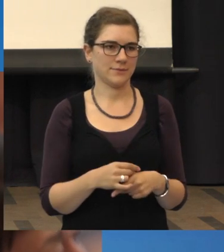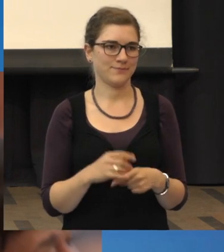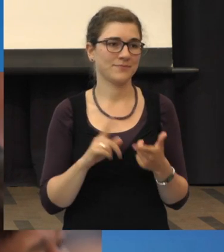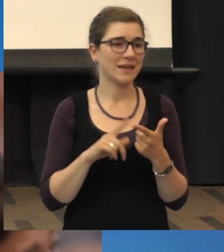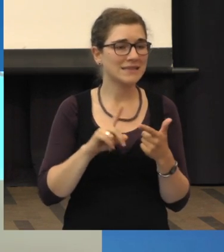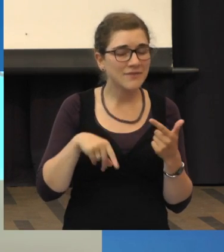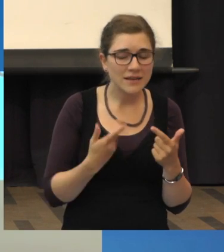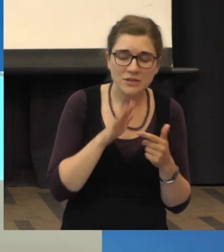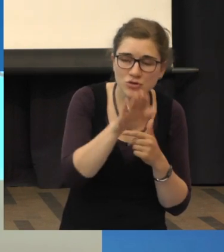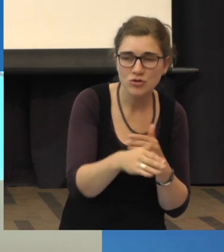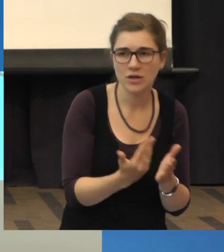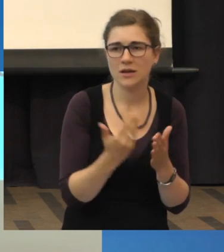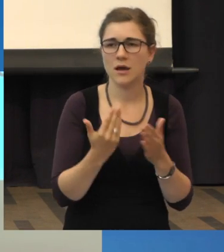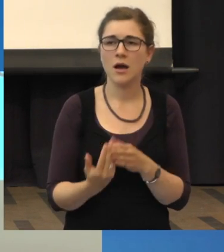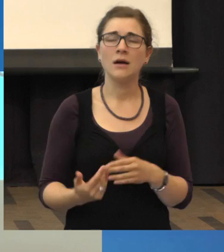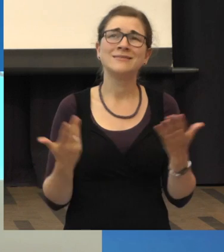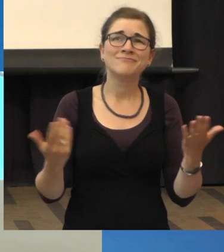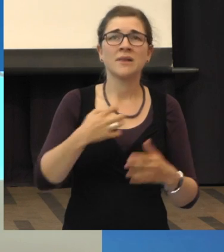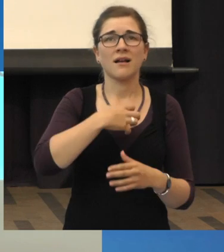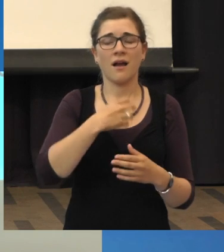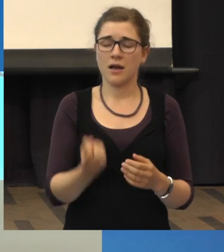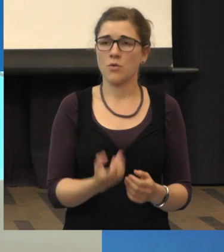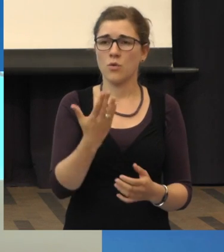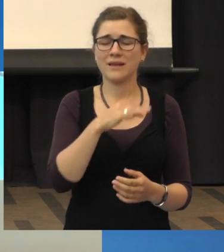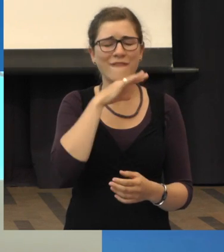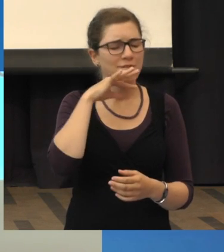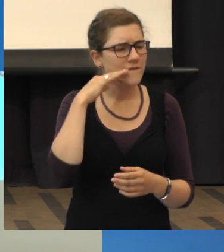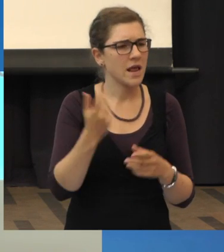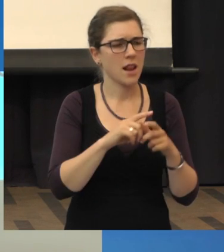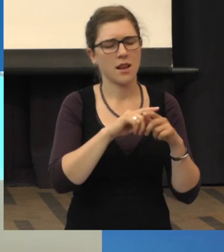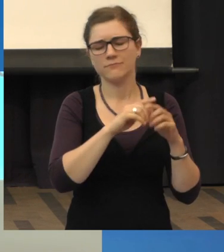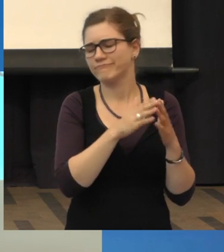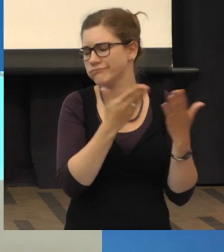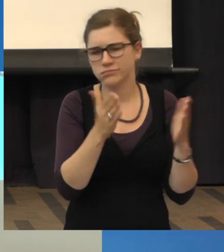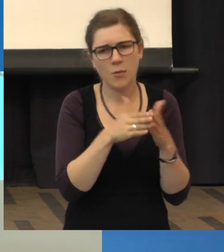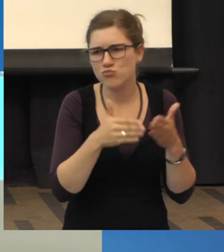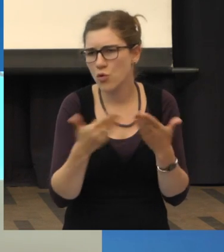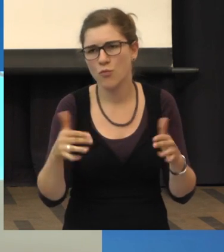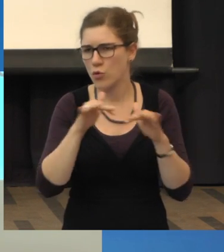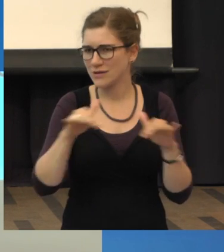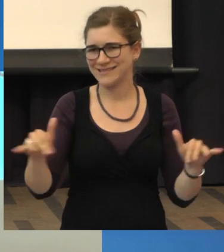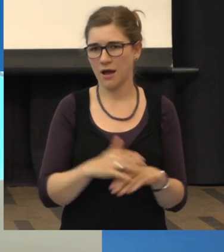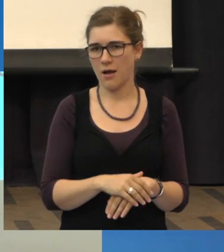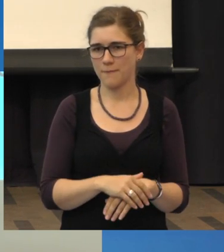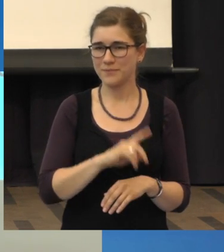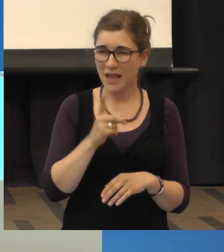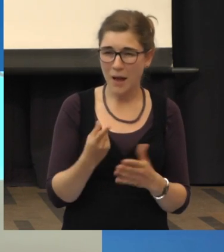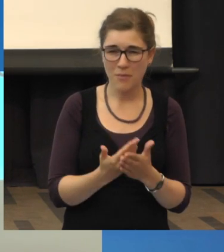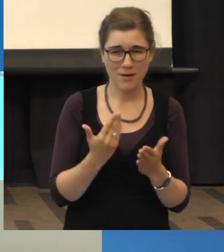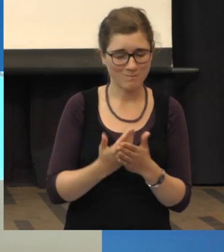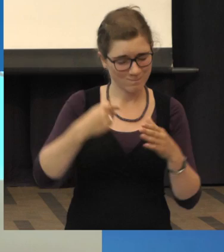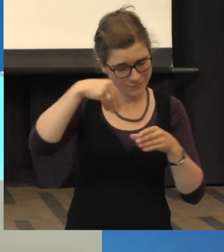der ganzen Erkrankung, da gibt es eine unglaubliche Anzahl von Literatur- und Forschungsinstituten, aber die Materie ist so kompliziert,